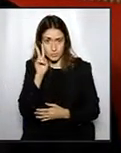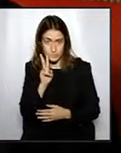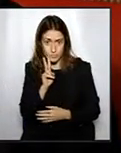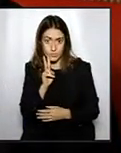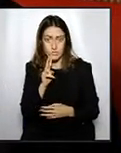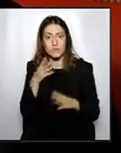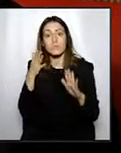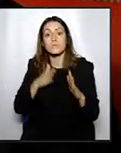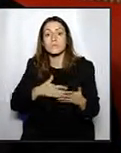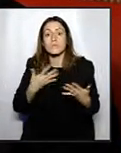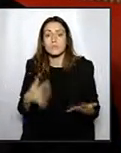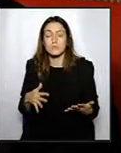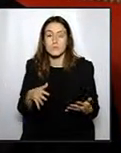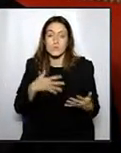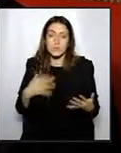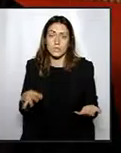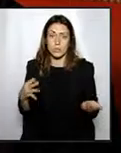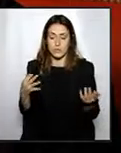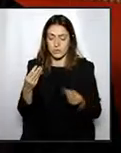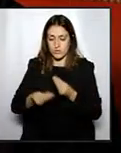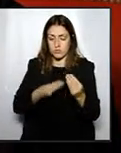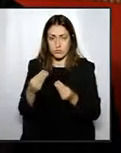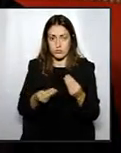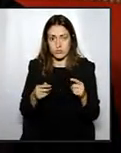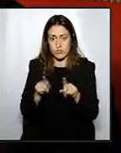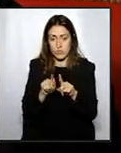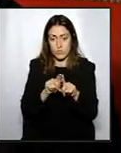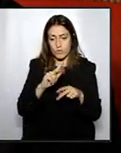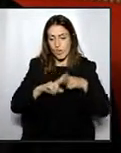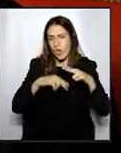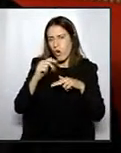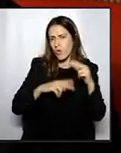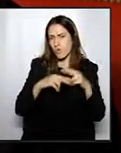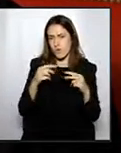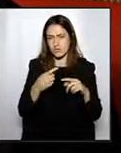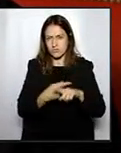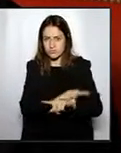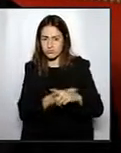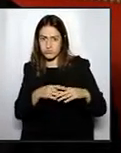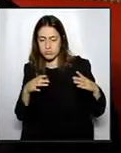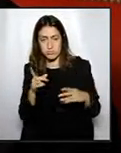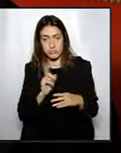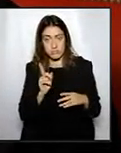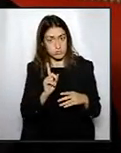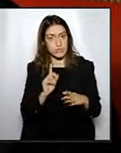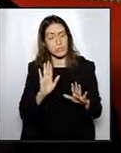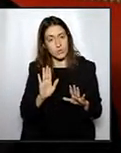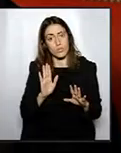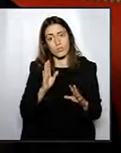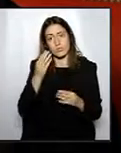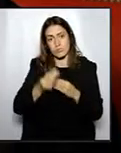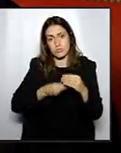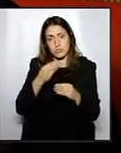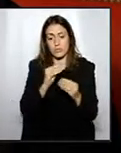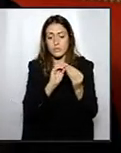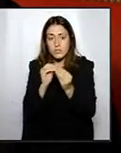Possiblement, aquestes actuacions no són d'un calat espectacular com poden ser grans obres que puguin tenir una forta repercussió mediàtica. Però entenem que